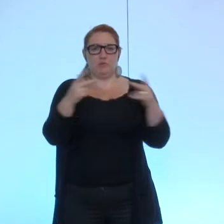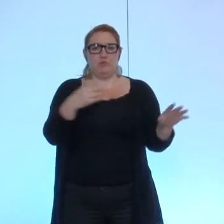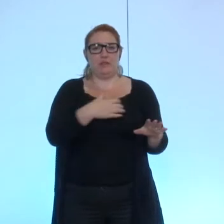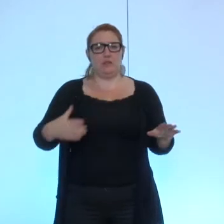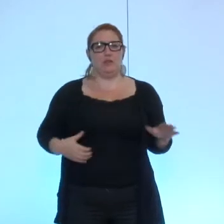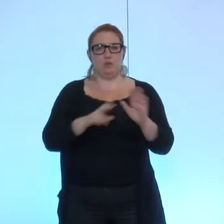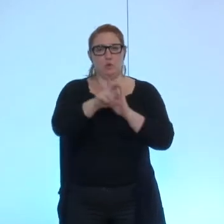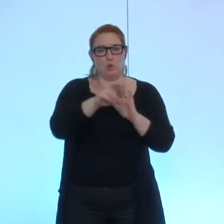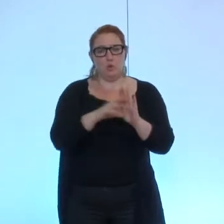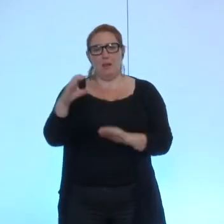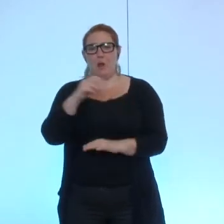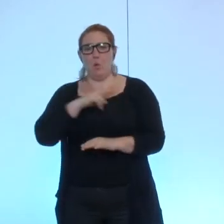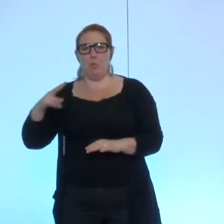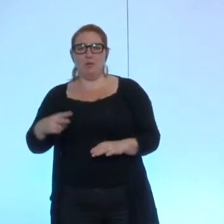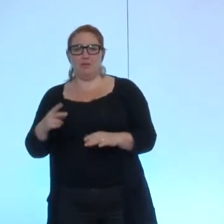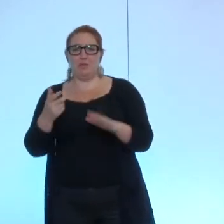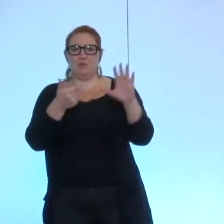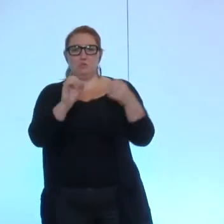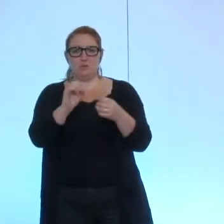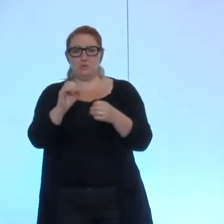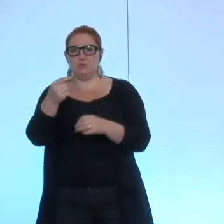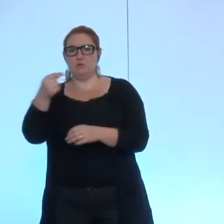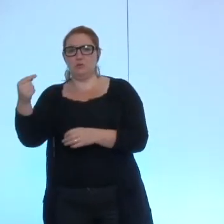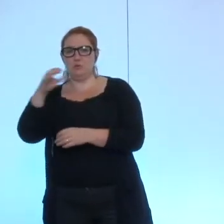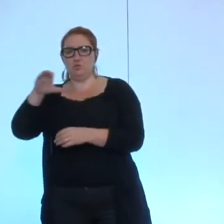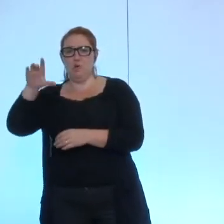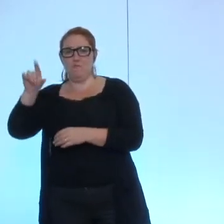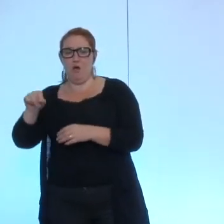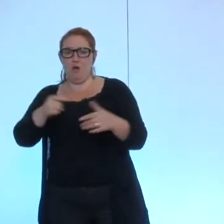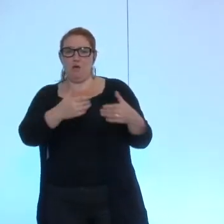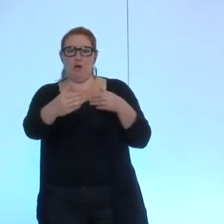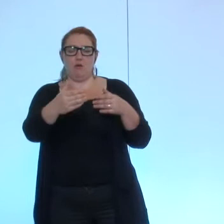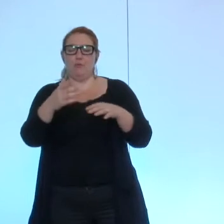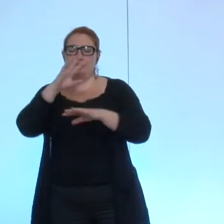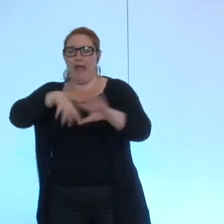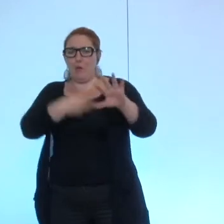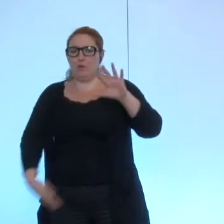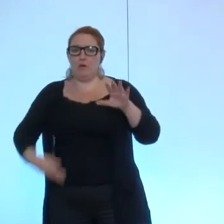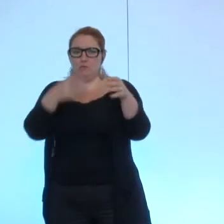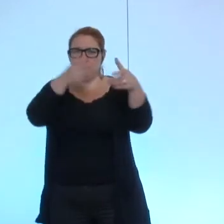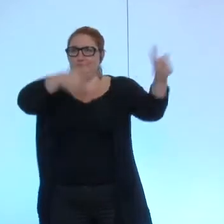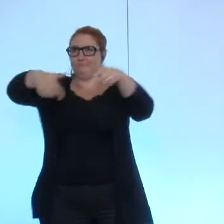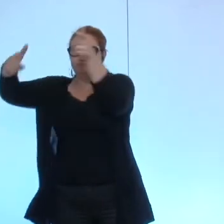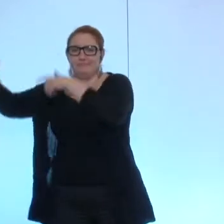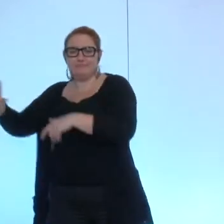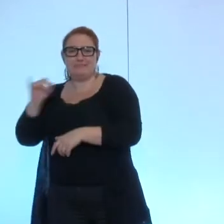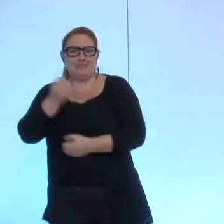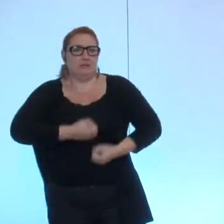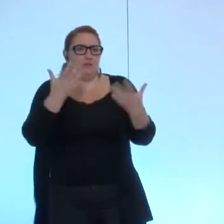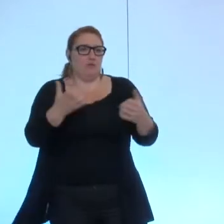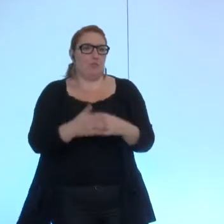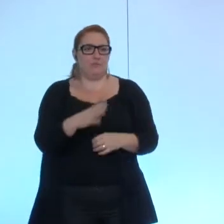et la copropriété du 60 120 Arlequin y a-t-il des demandes de prise de parole madame Cadou